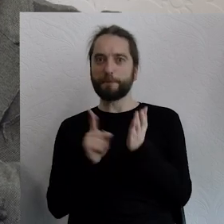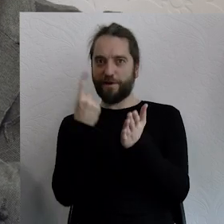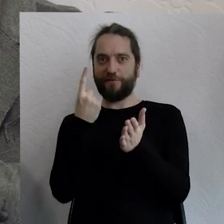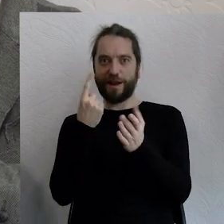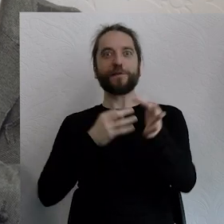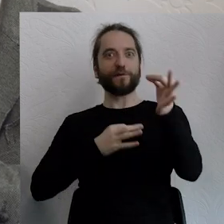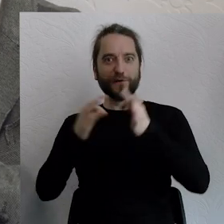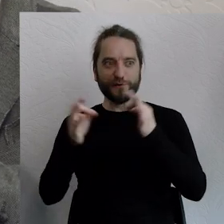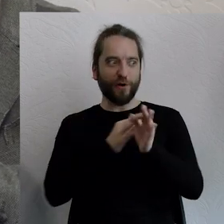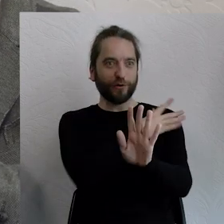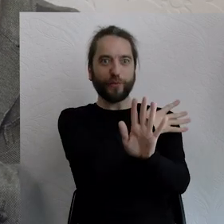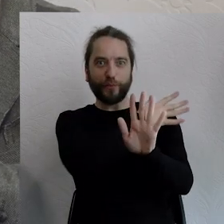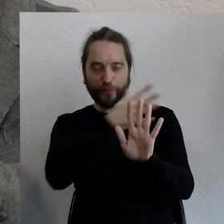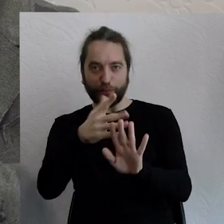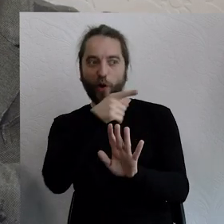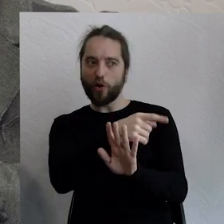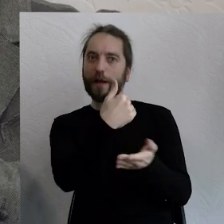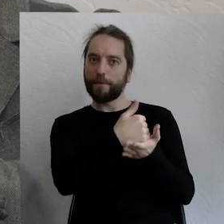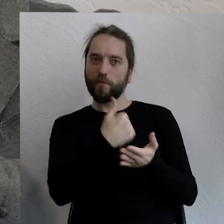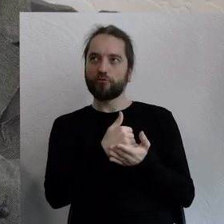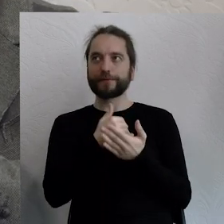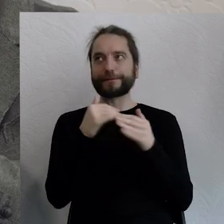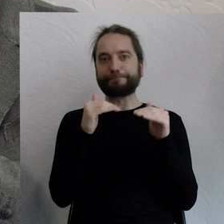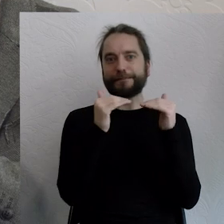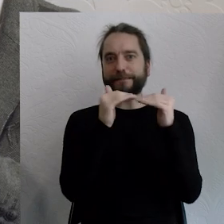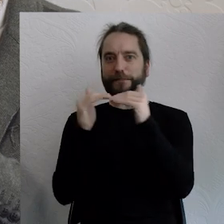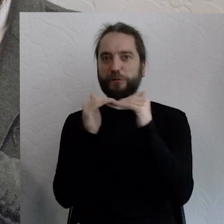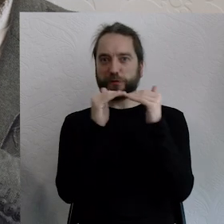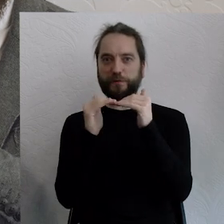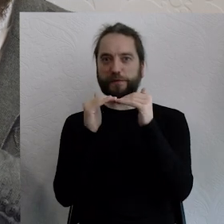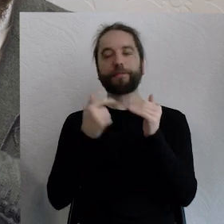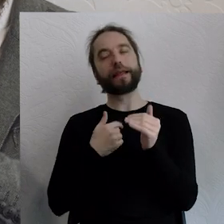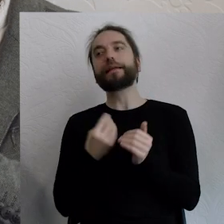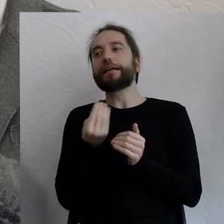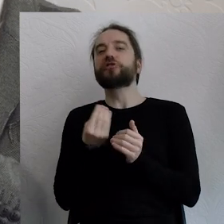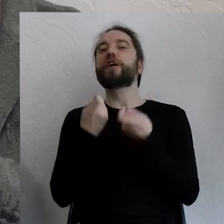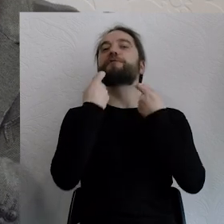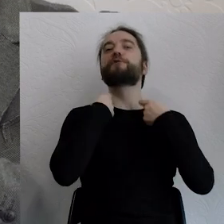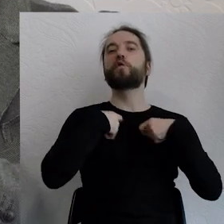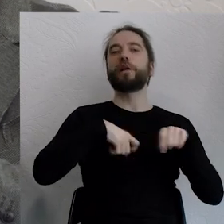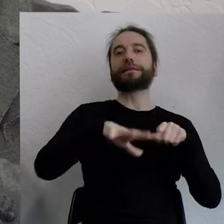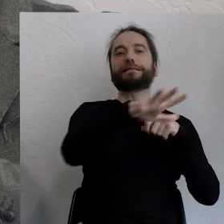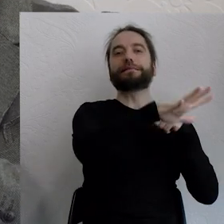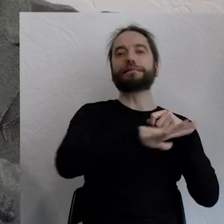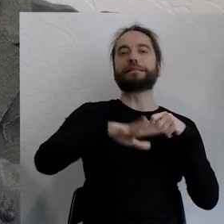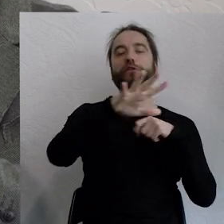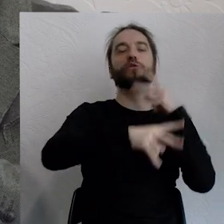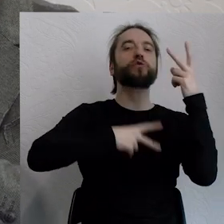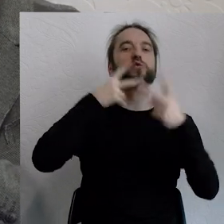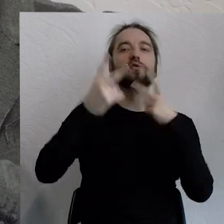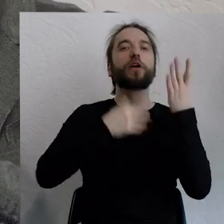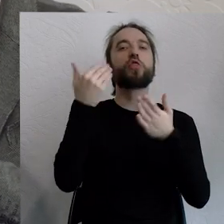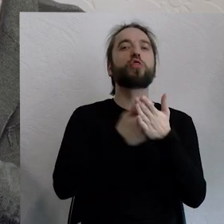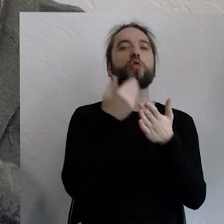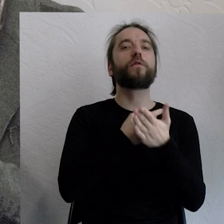być czymś, co nas w pewien sposób zrówna. I bardzo króciutko chciałbym się tylko odnieść do tej wsi i poszukiwania nowego